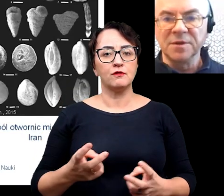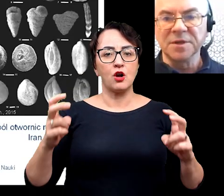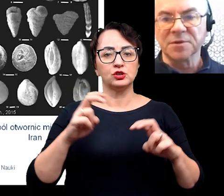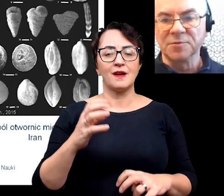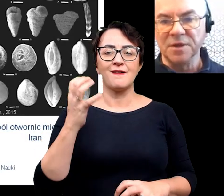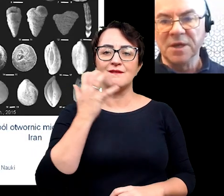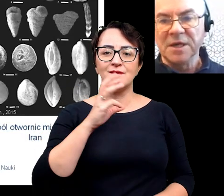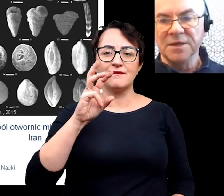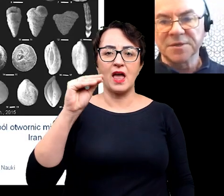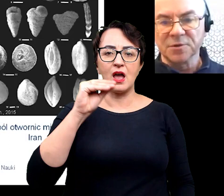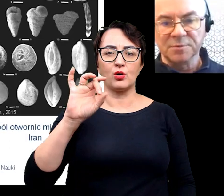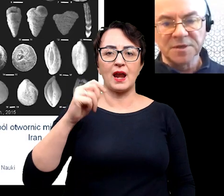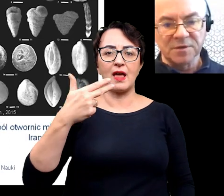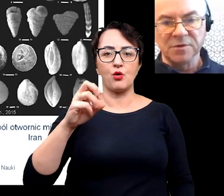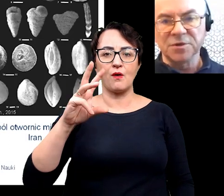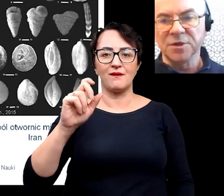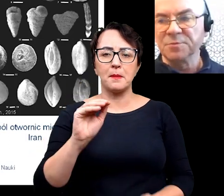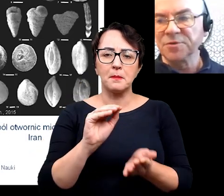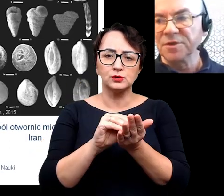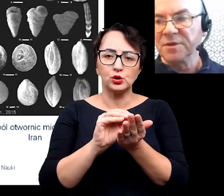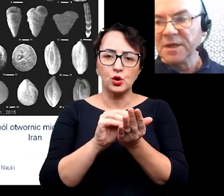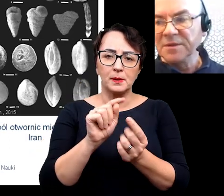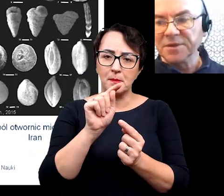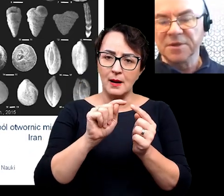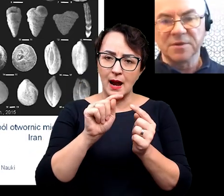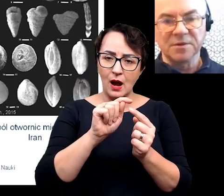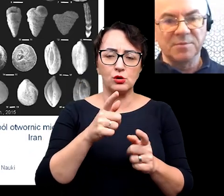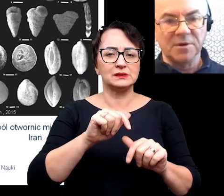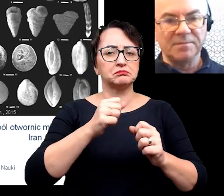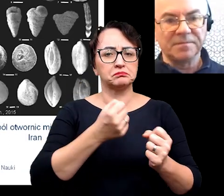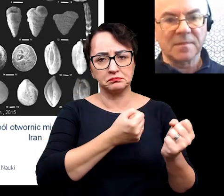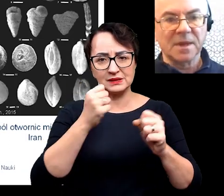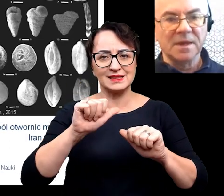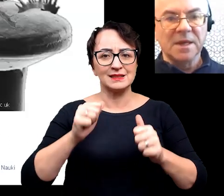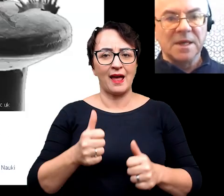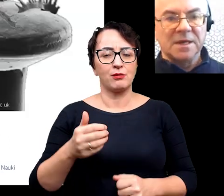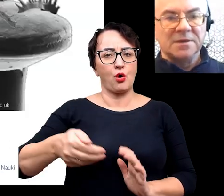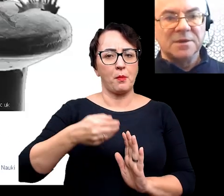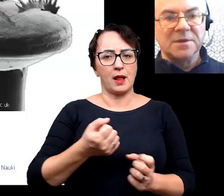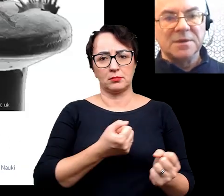węglanowe, niewielkie skorupki. I te skorupki zachowują się też powszechnie w stanie kopalnym.